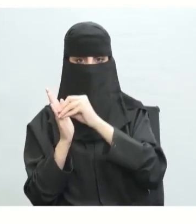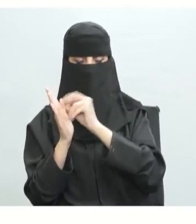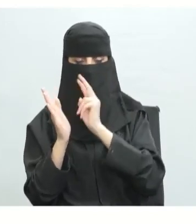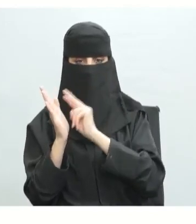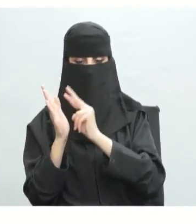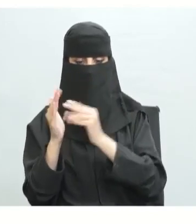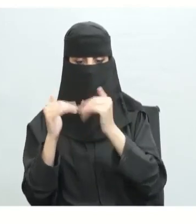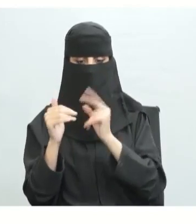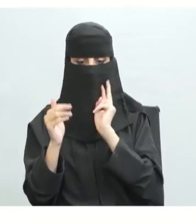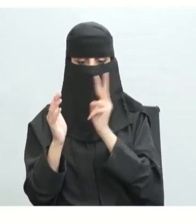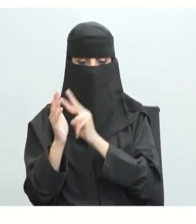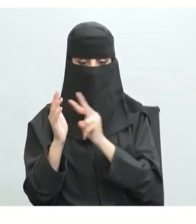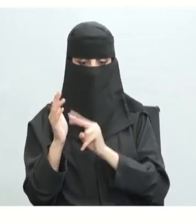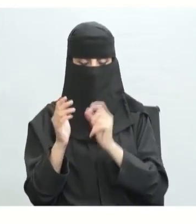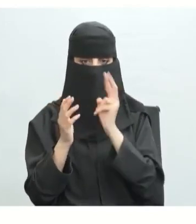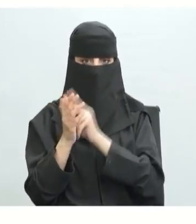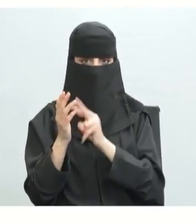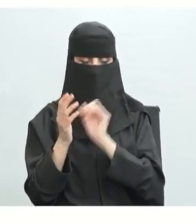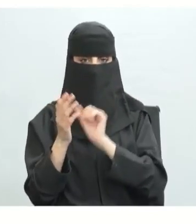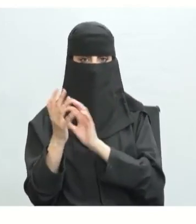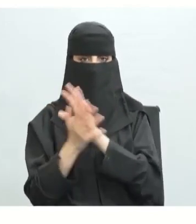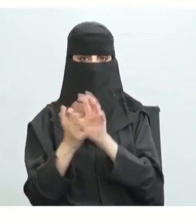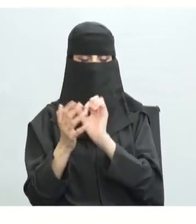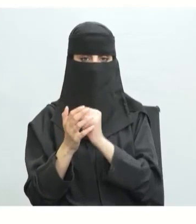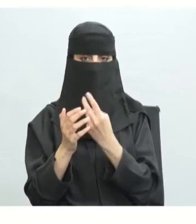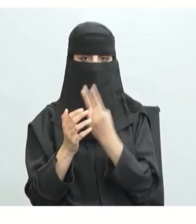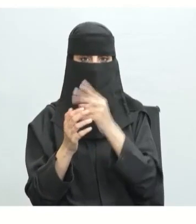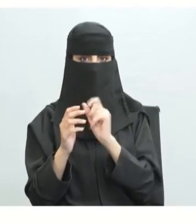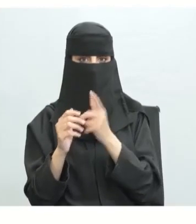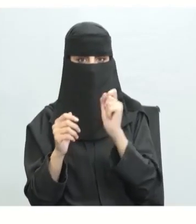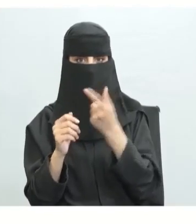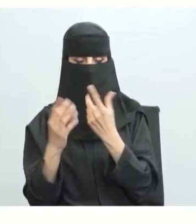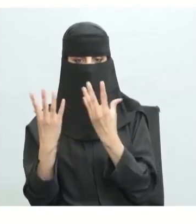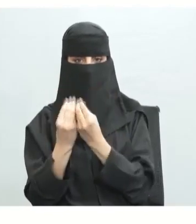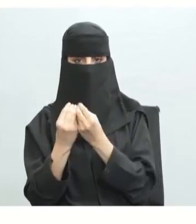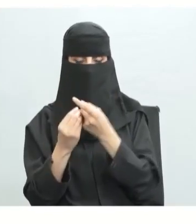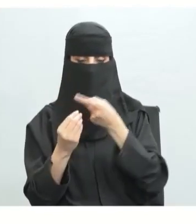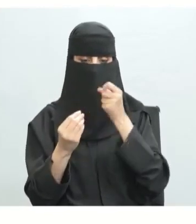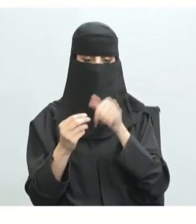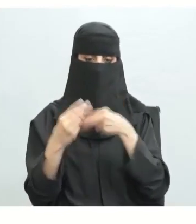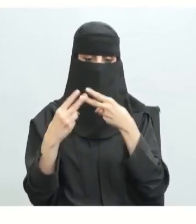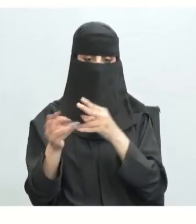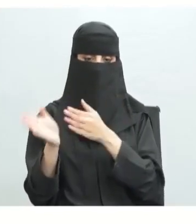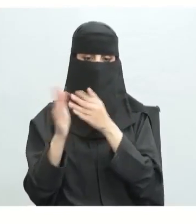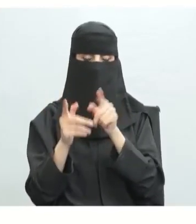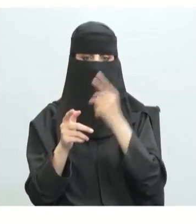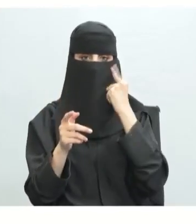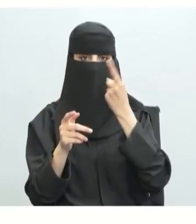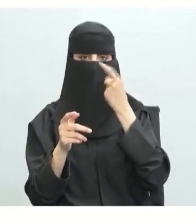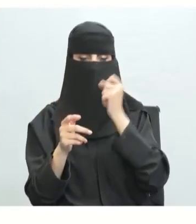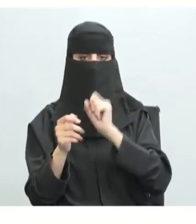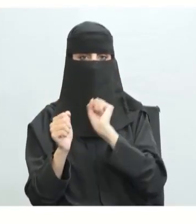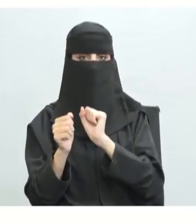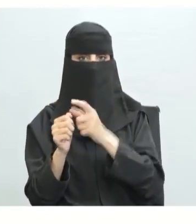التي نريدها أن تتصف بصفتين أساسيتين هما السرعة والفهم أيضا هنا تقول أن أنت تعلم أن الفهم درجات